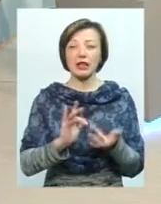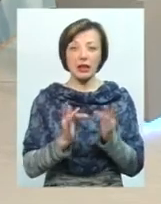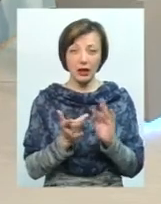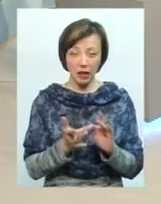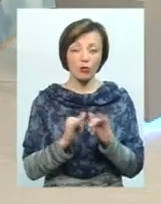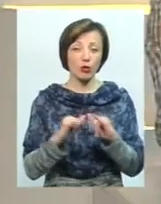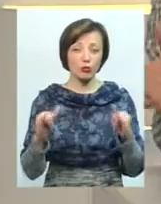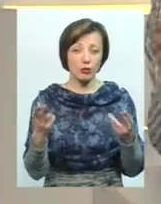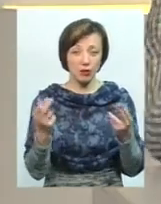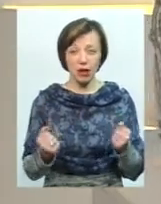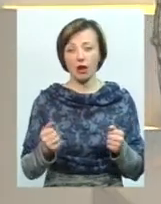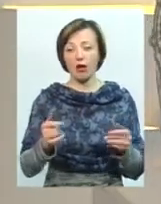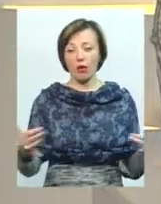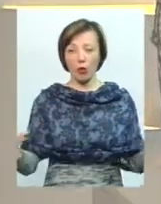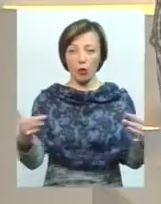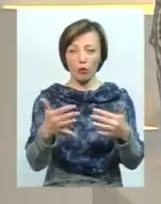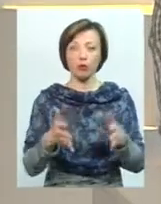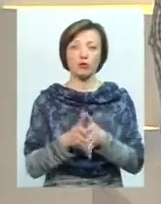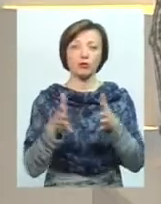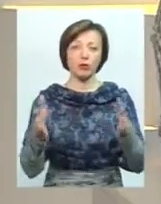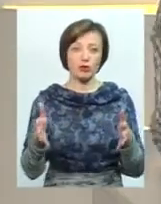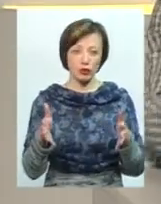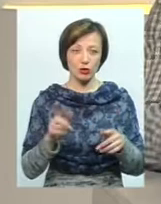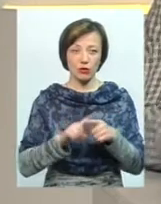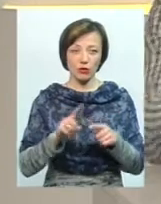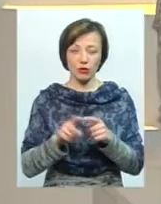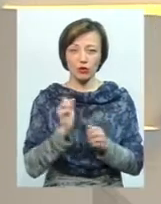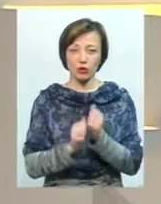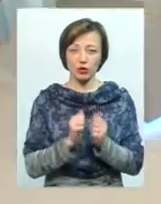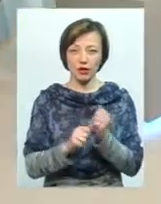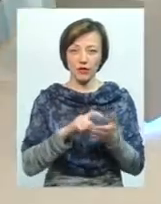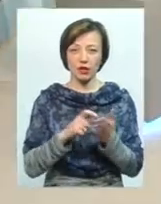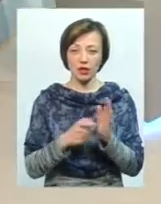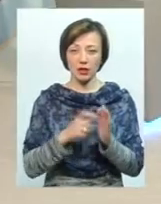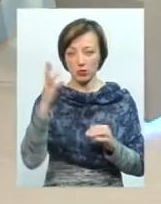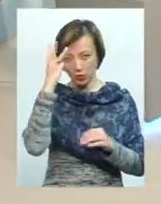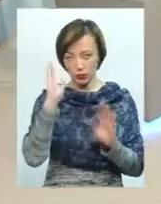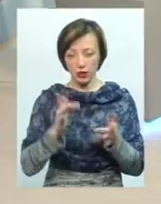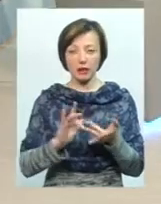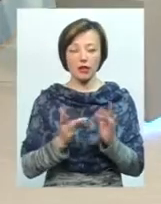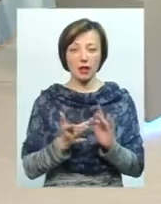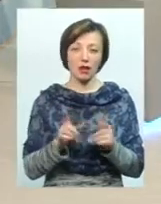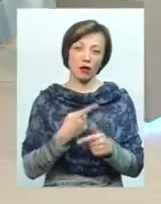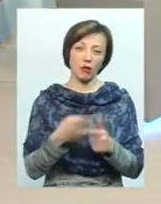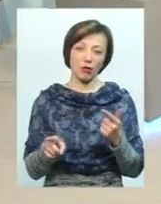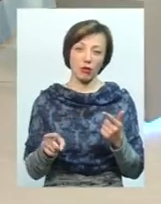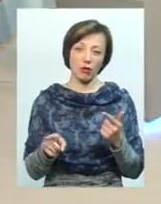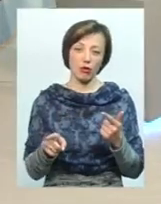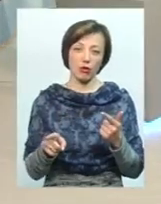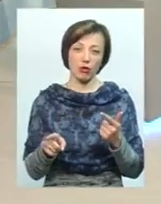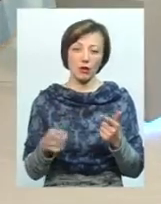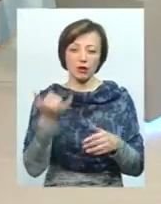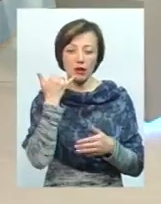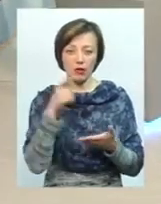прогресує, він ухоплює, я думаю, невдовзі в кожній квартирі хмельничани буде інтернет, або на якомусь